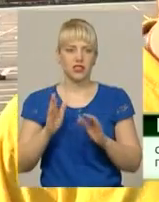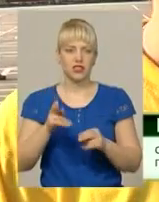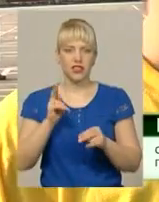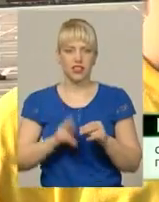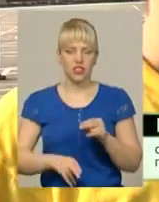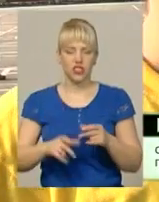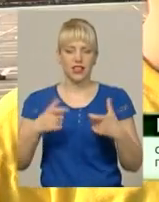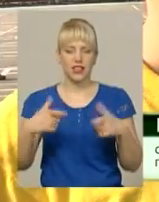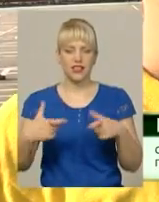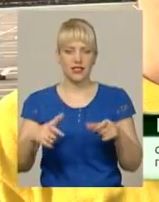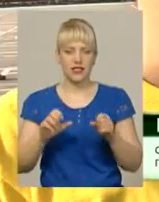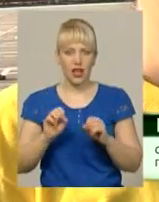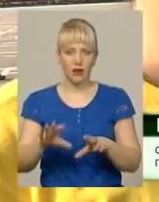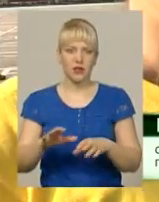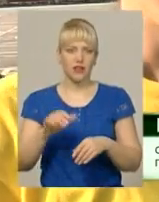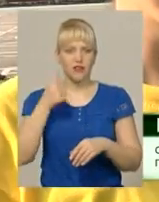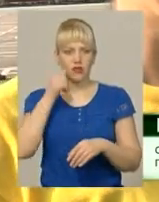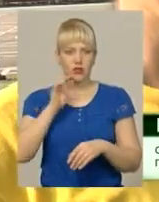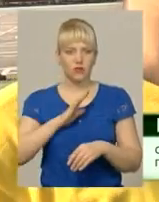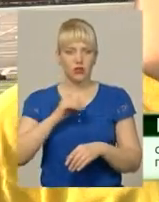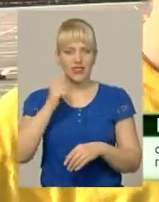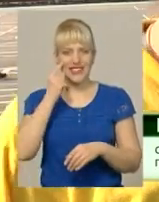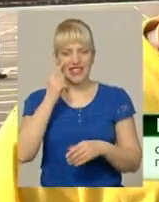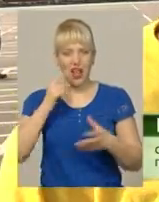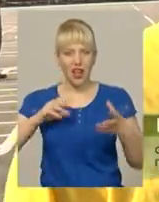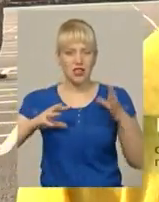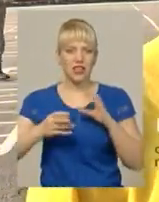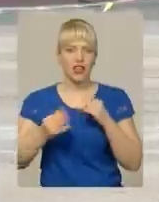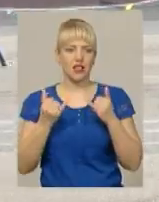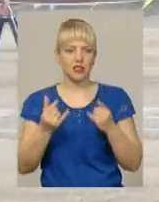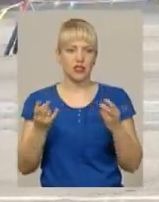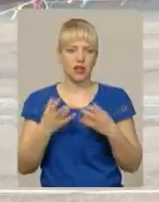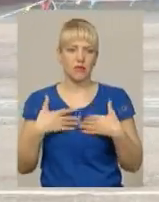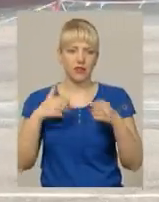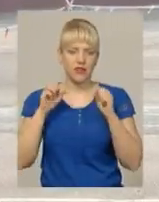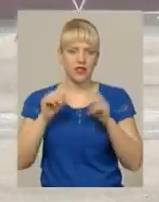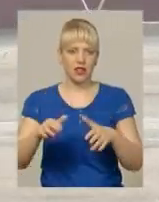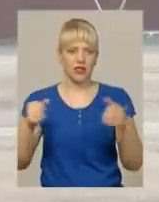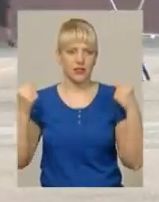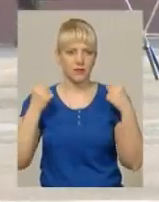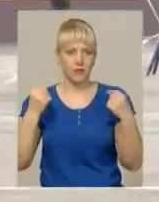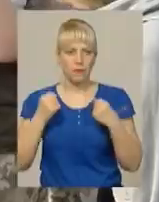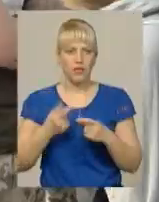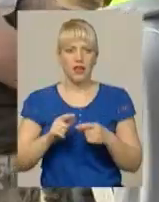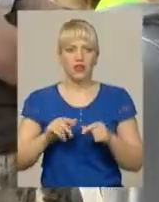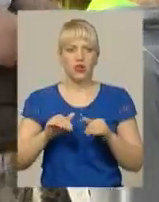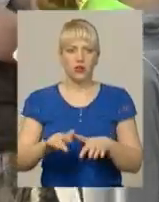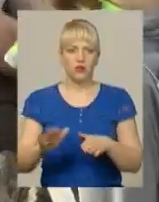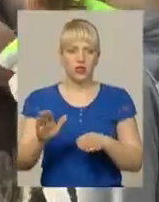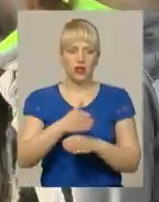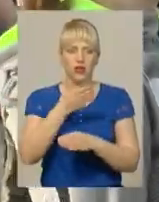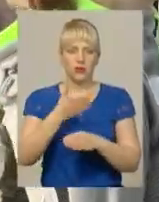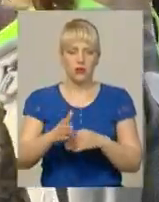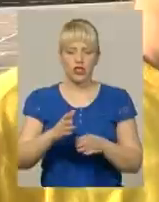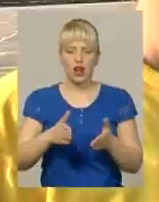вчора були екзамени, вчора були заліки, а сьогодні ми вже маємо викладатись на повну». До процесу розподілу шляхом жеребкування сержант, каже,